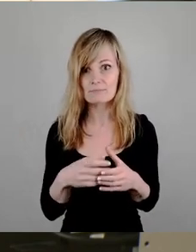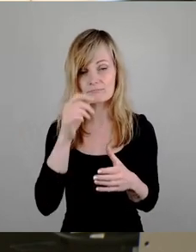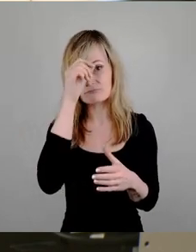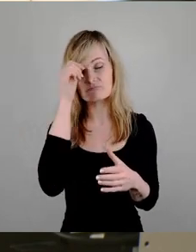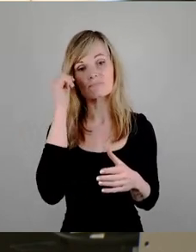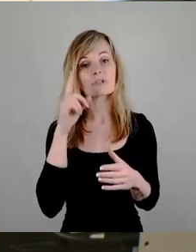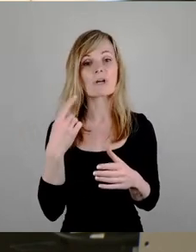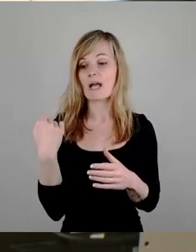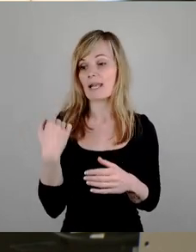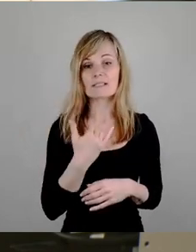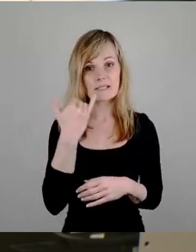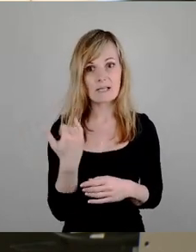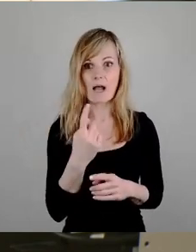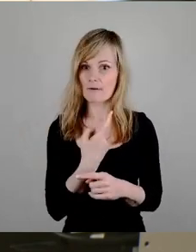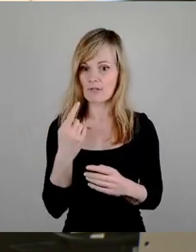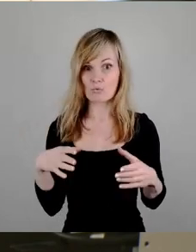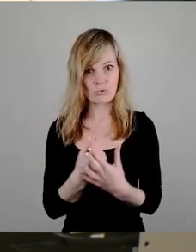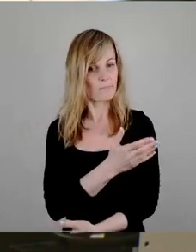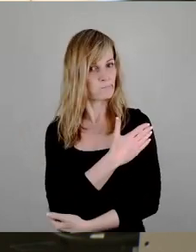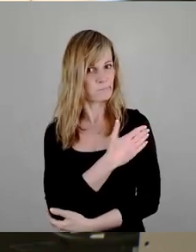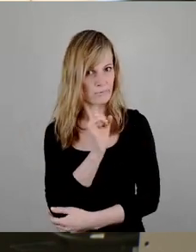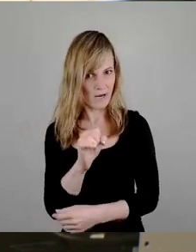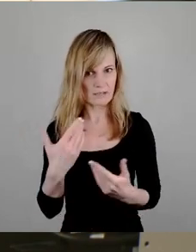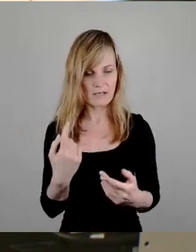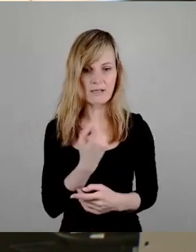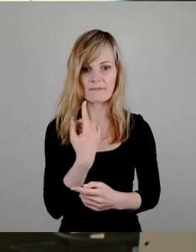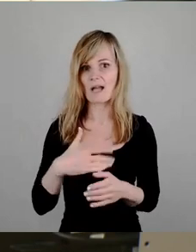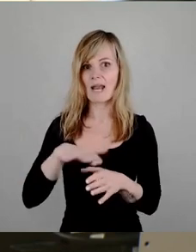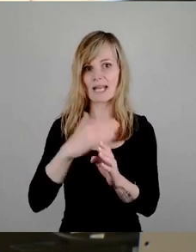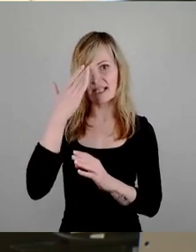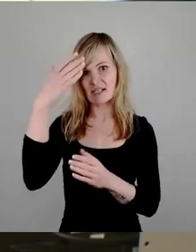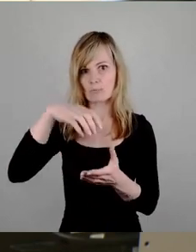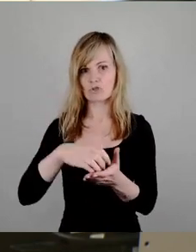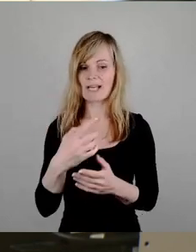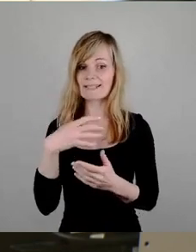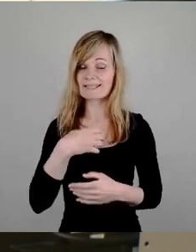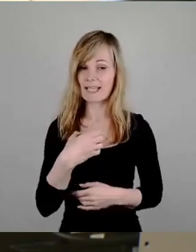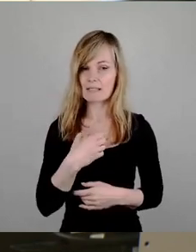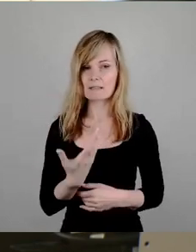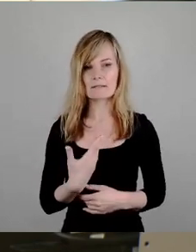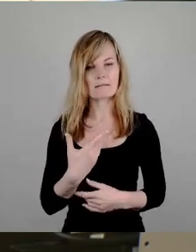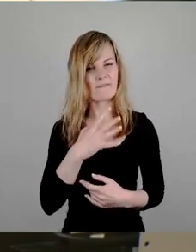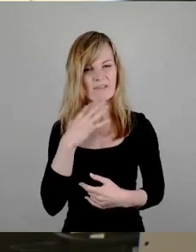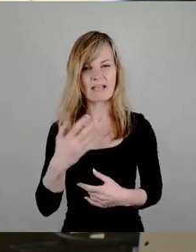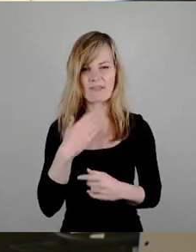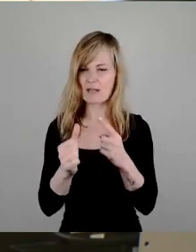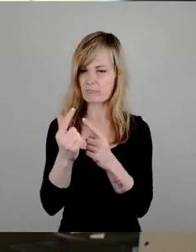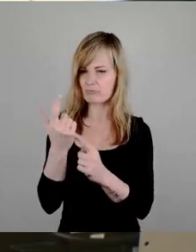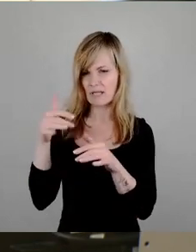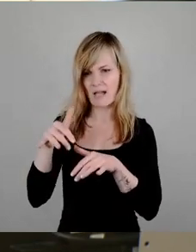gemeinsam auf die Schulter klopfen Wir haben hier als Landeshauptstadt Dresden verdammt viel auf der Haben-Seite Wir haben eine strategische